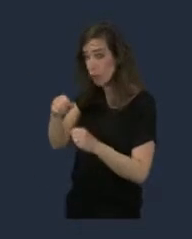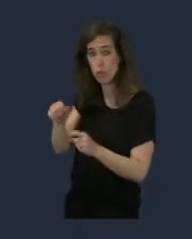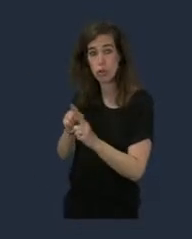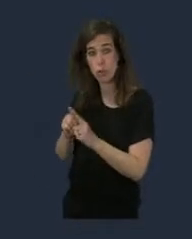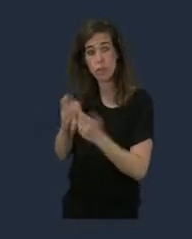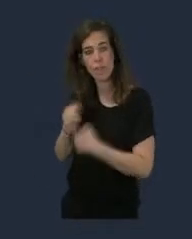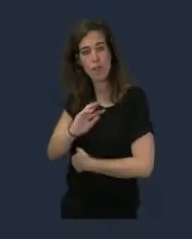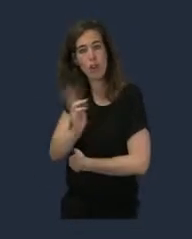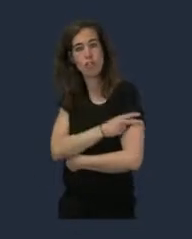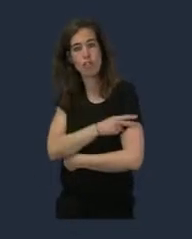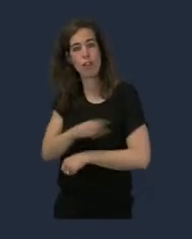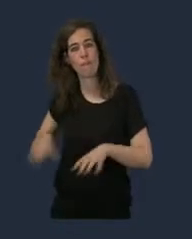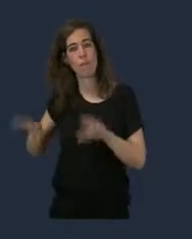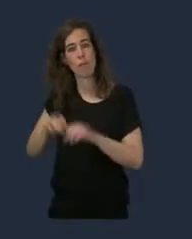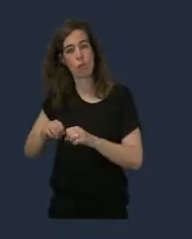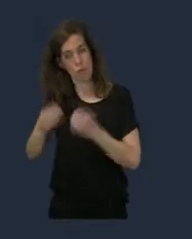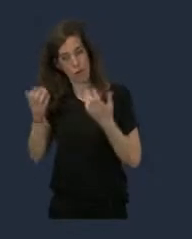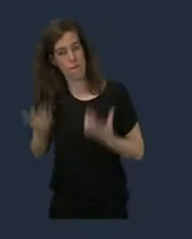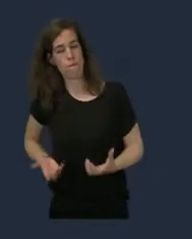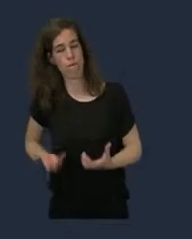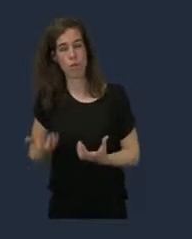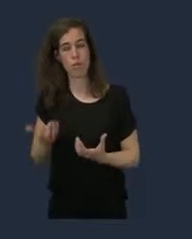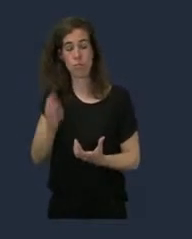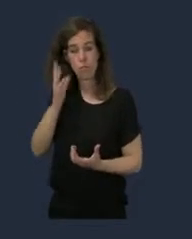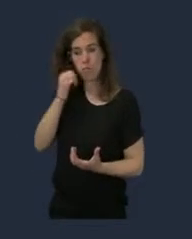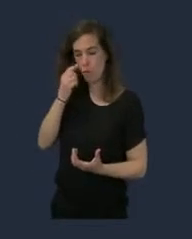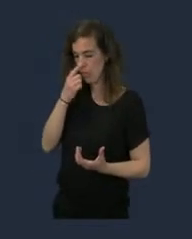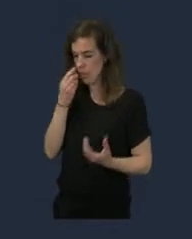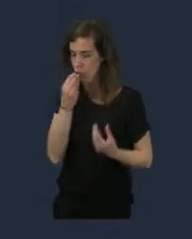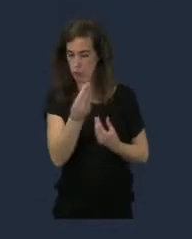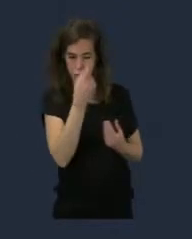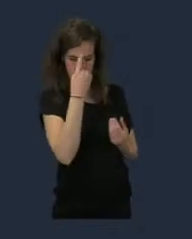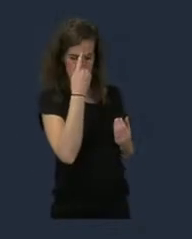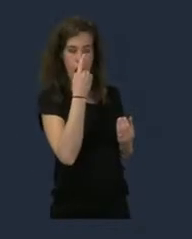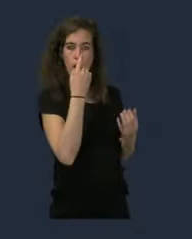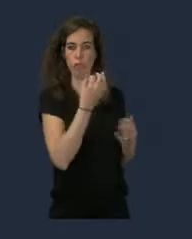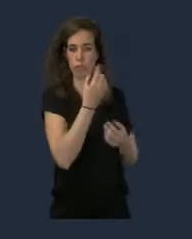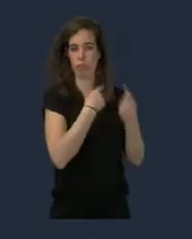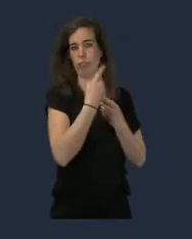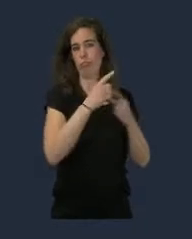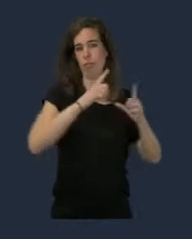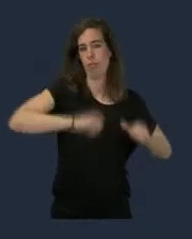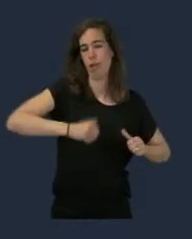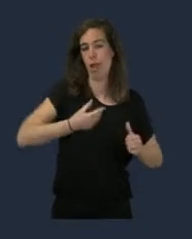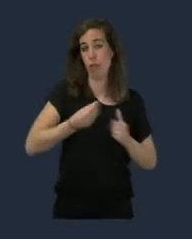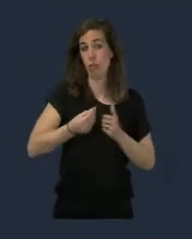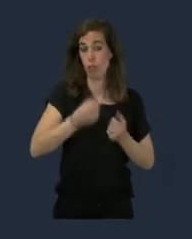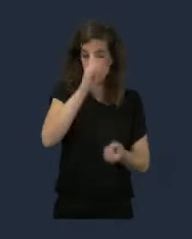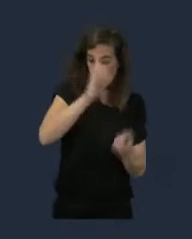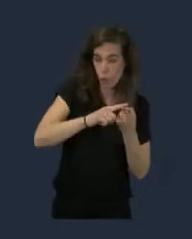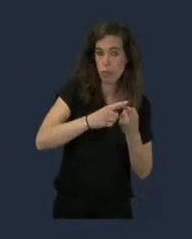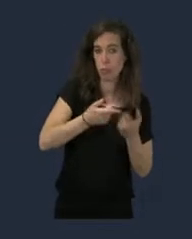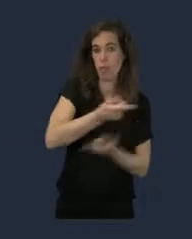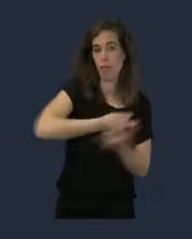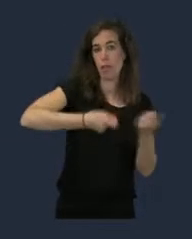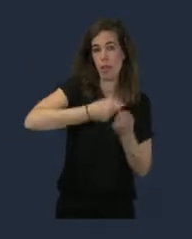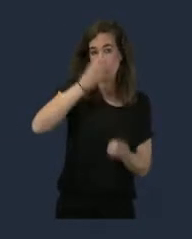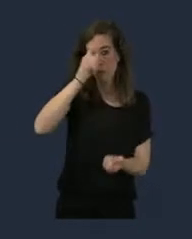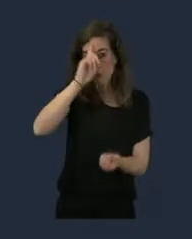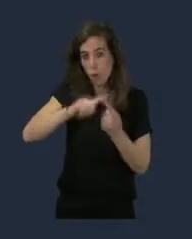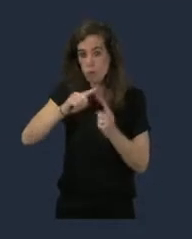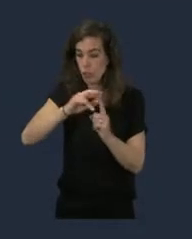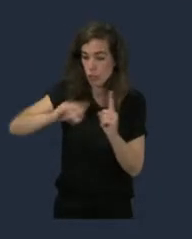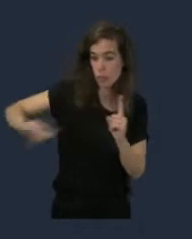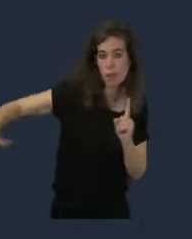dans le sens que nous souhaitons et résoudre la question de l'objectif économique, environnemental et social, qui est la